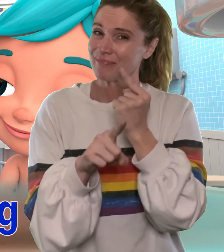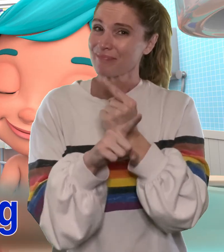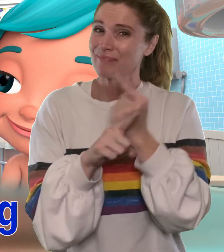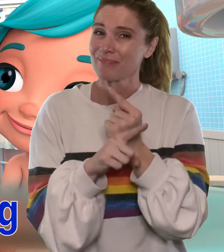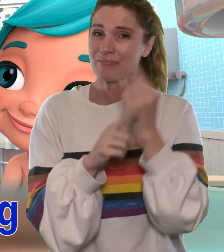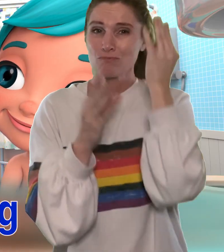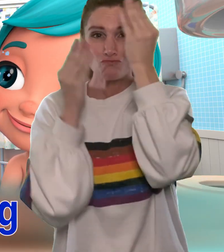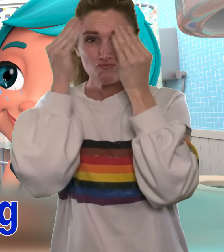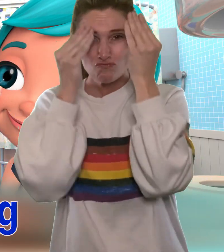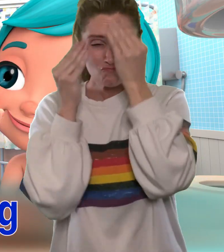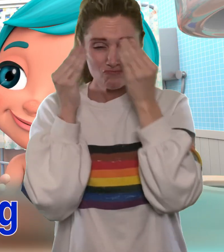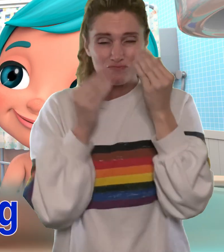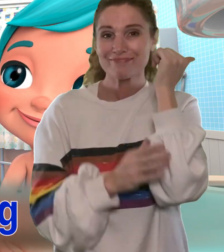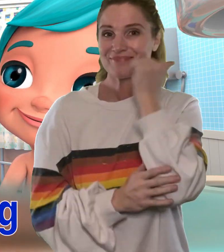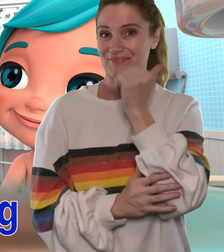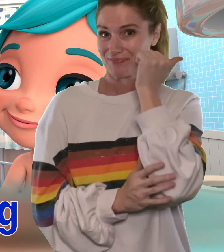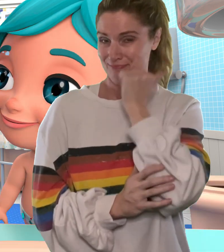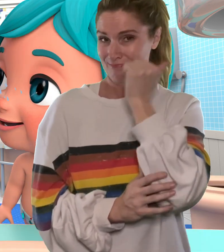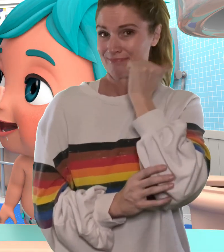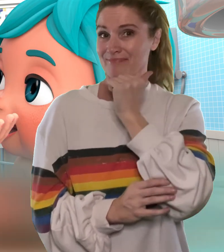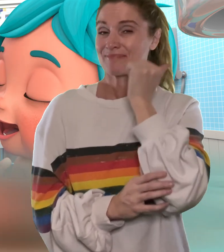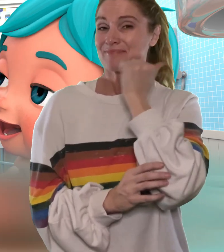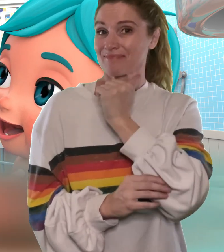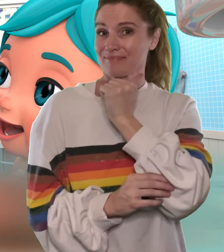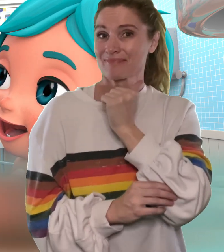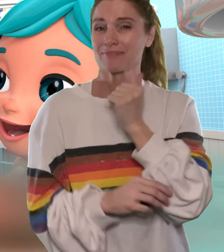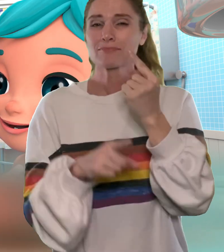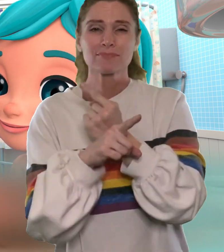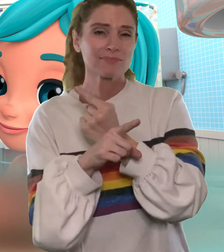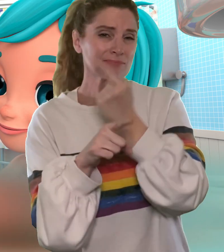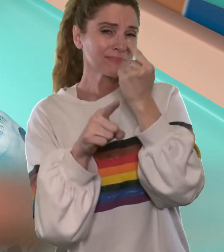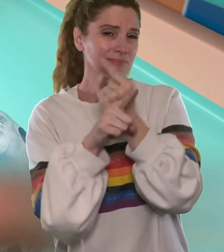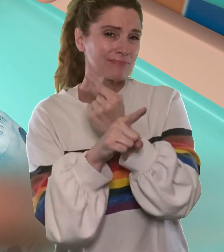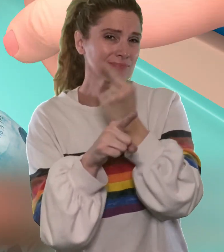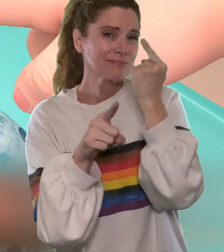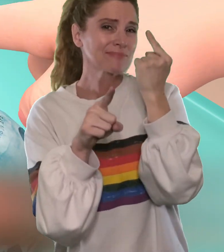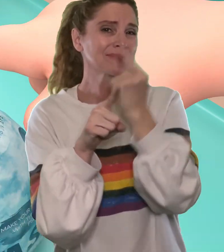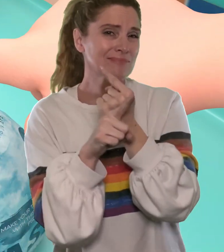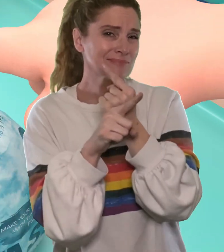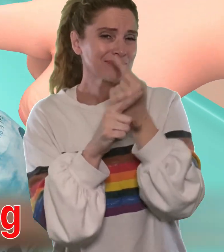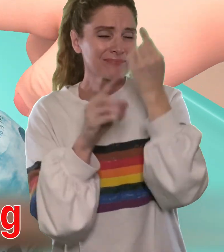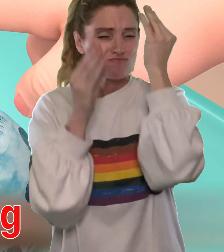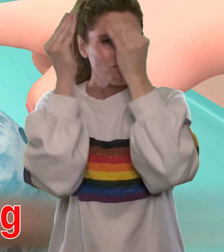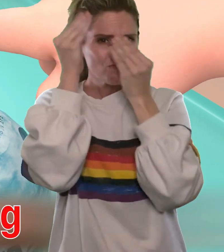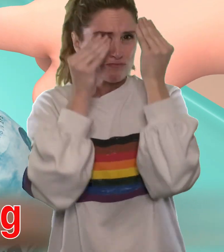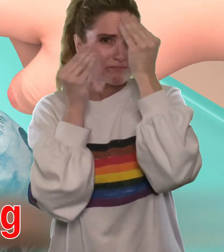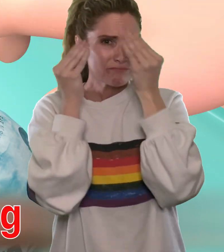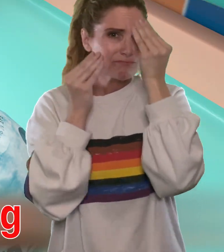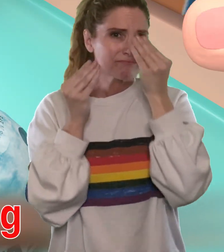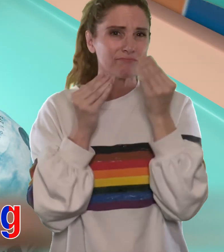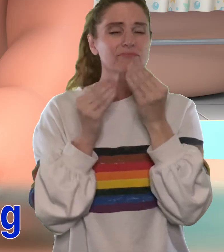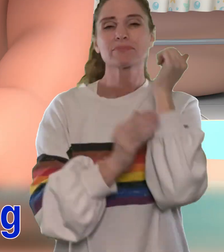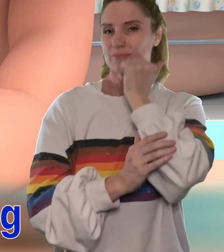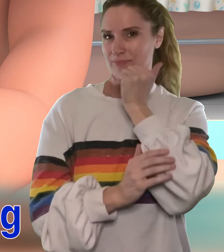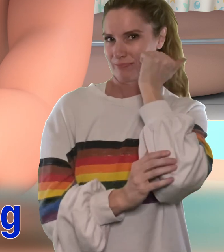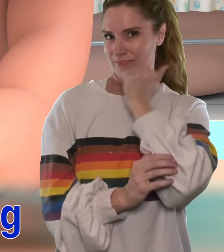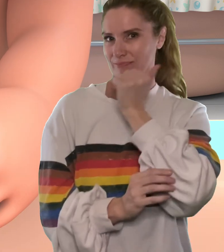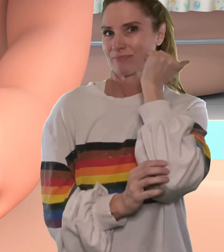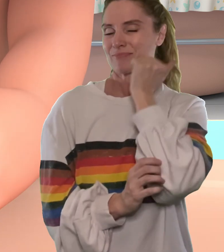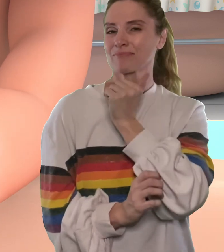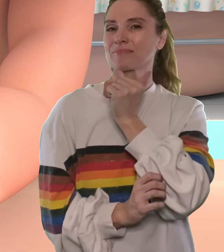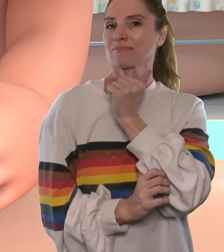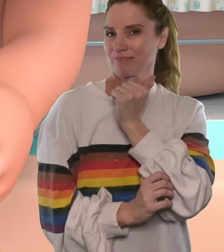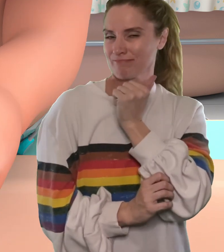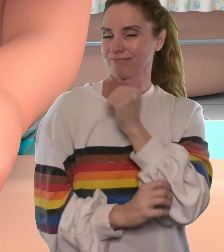ordentlich Wasch erst jeden Tag Ordentlich, ordentlich, ordentlich, ordentlich Wasch erst jeden Tag